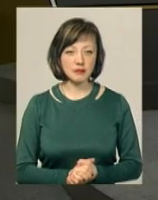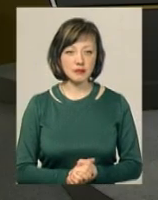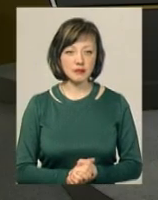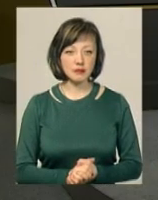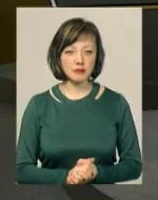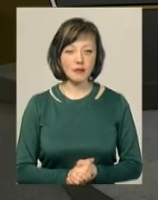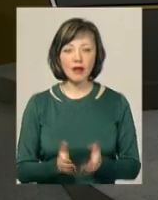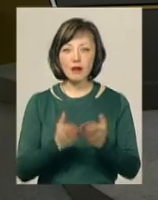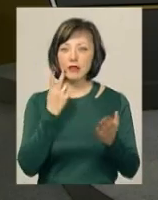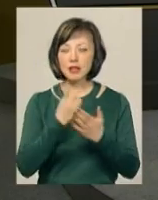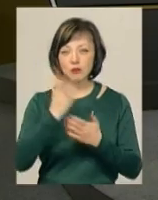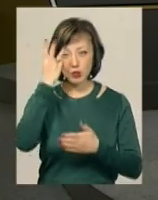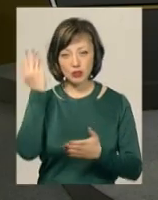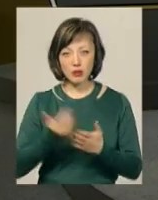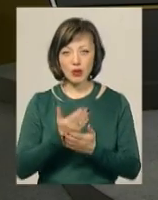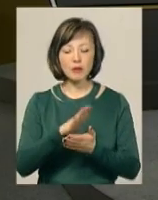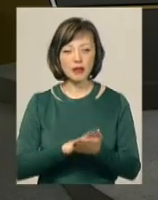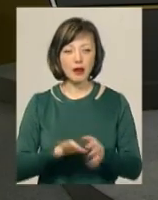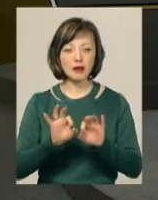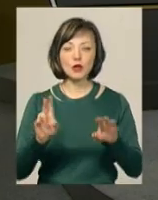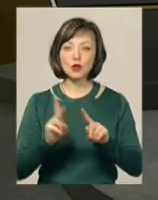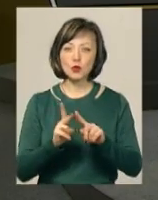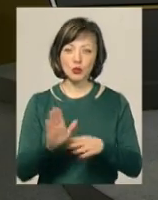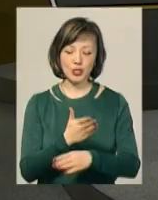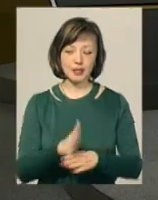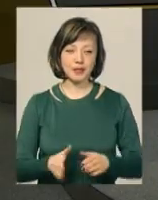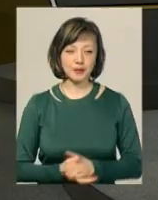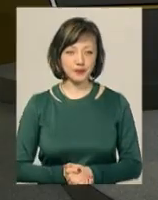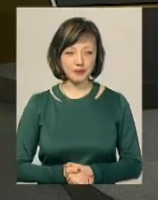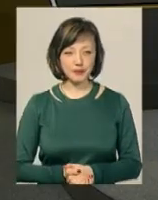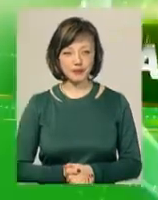Ви дивитеся «Подільську панораму» і далі анонс її другої частини.